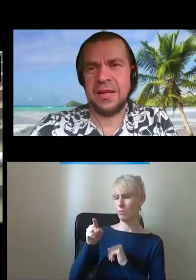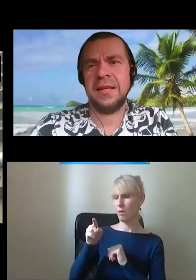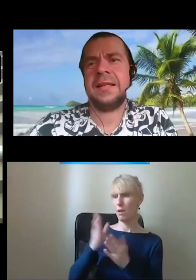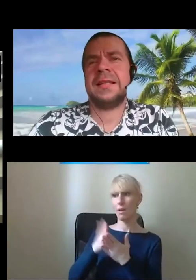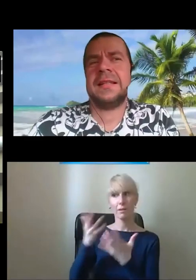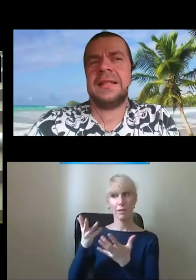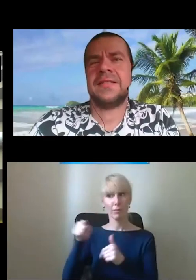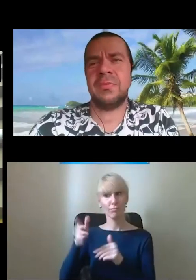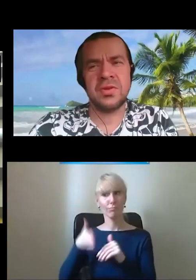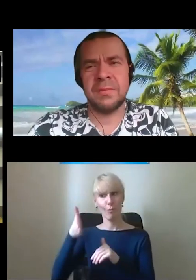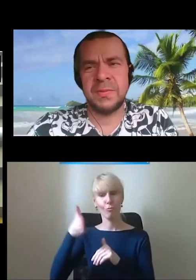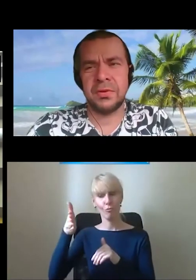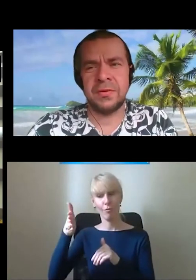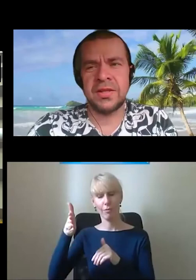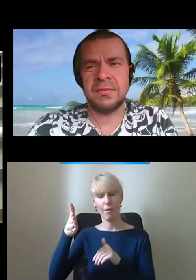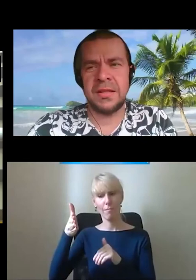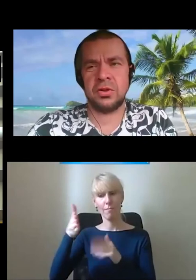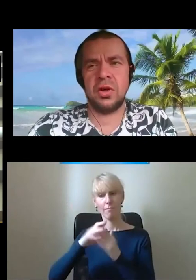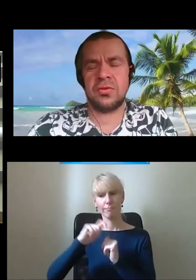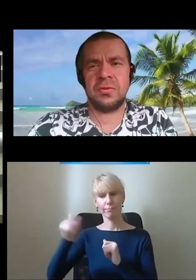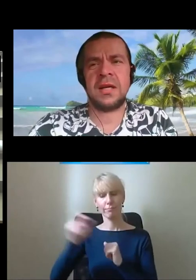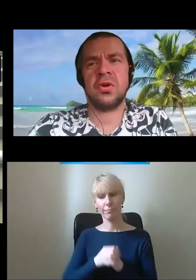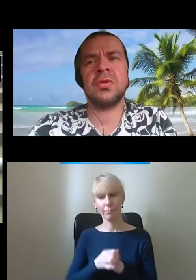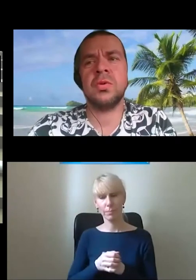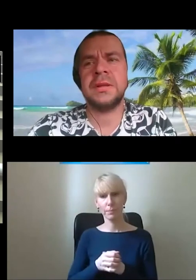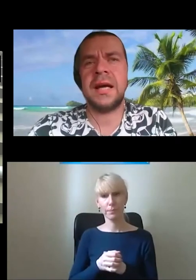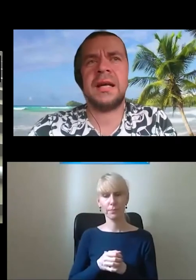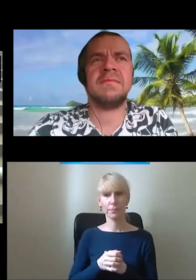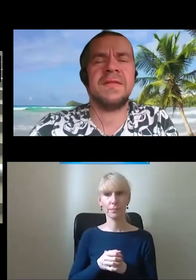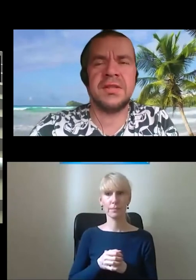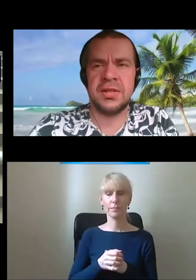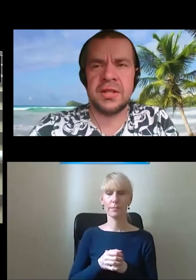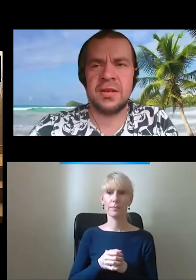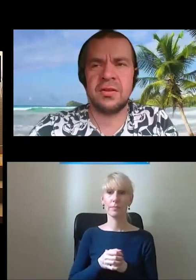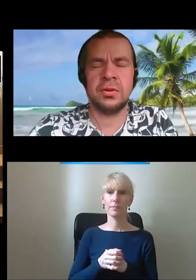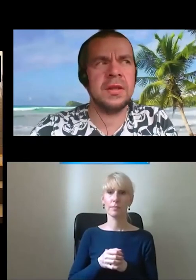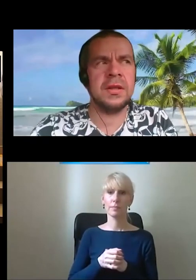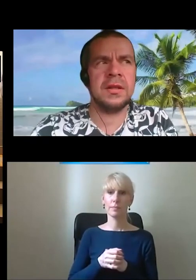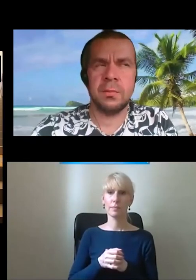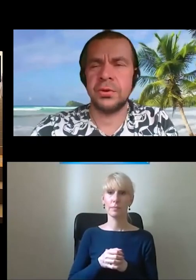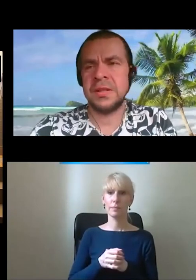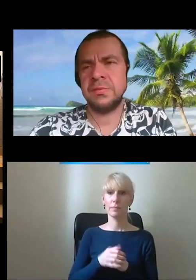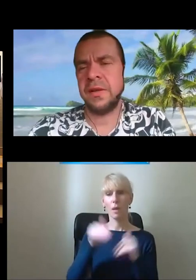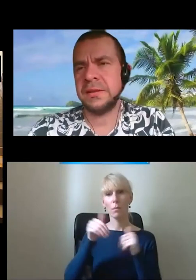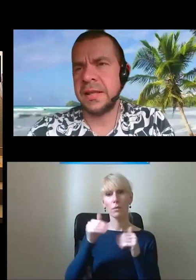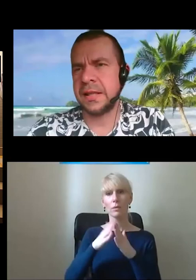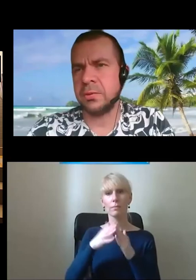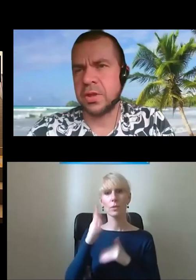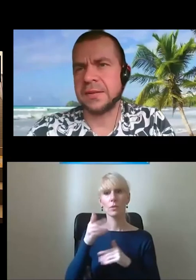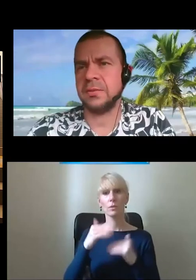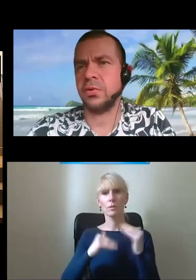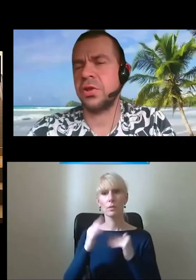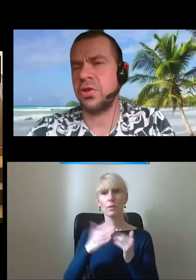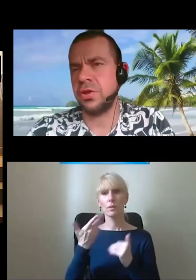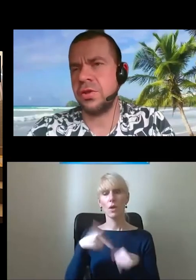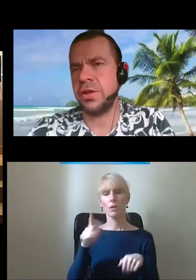mi się, że można by spowodować, mienem był golem, że on mógł te dwadzieścia sekund, bo to jest mniej więcej taki był